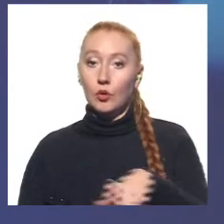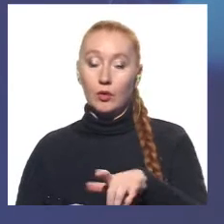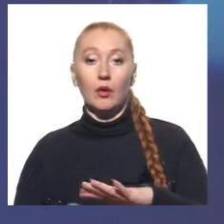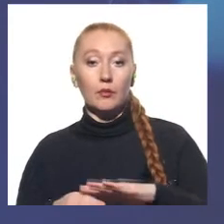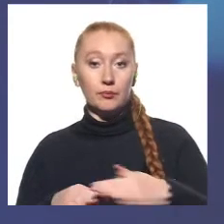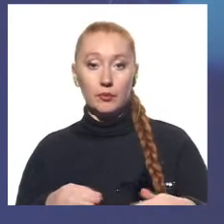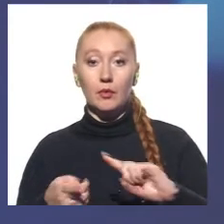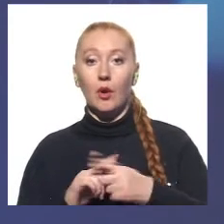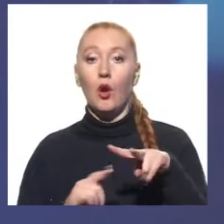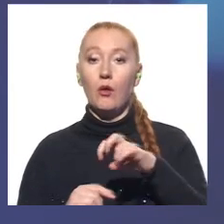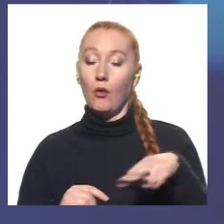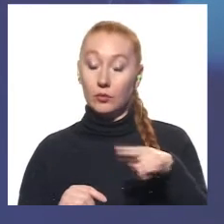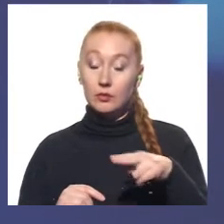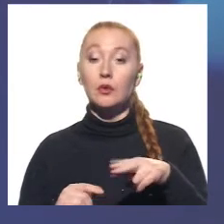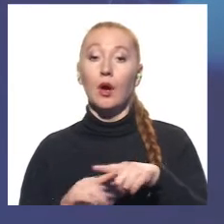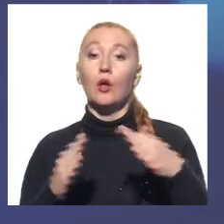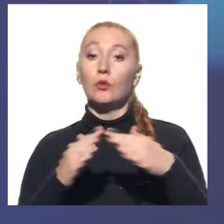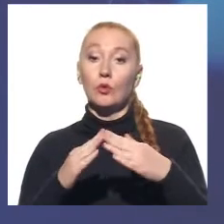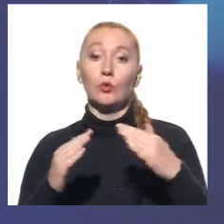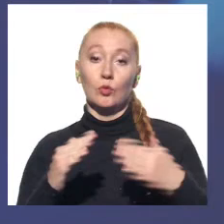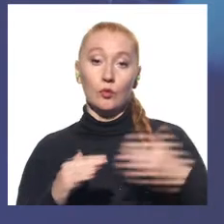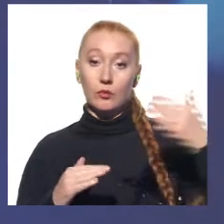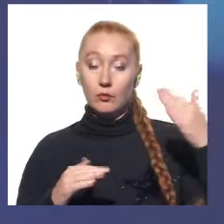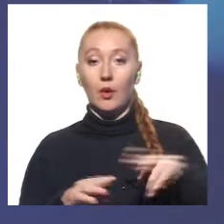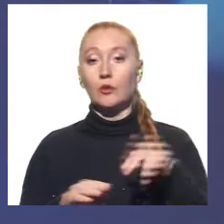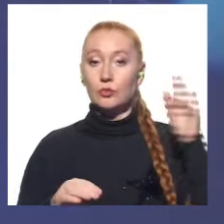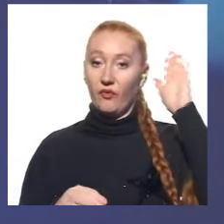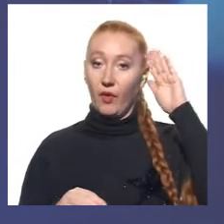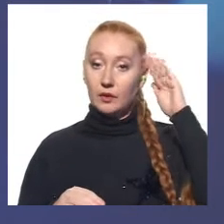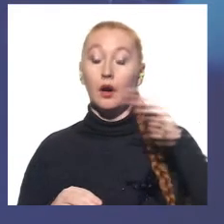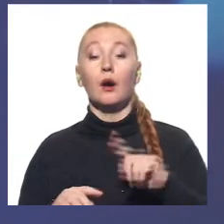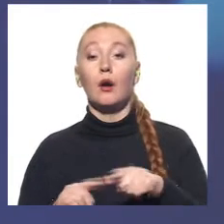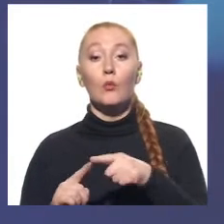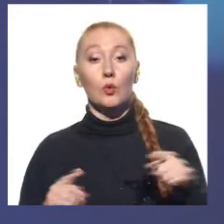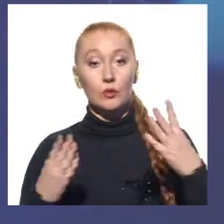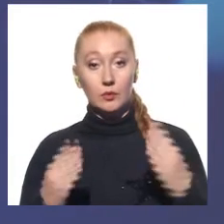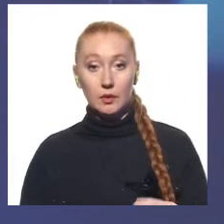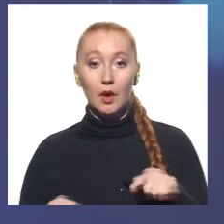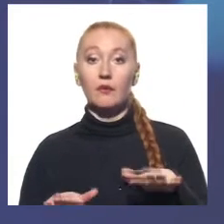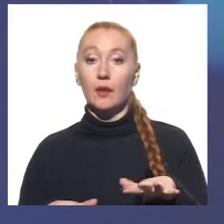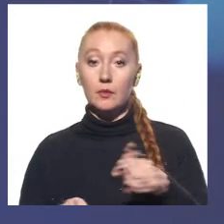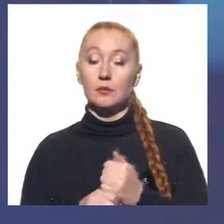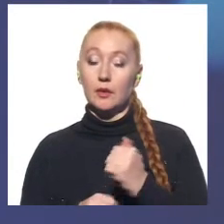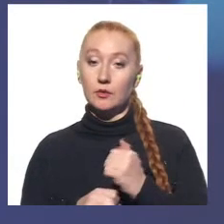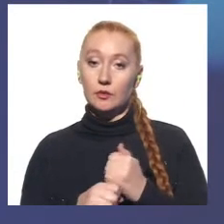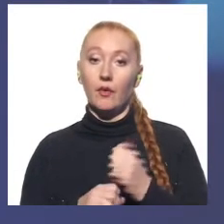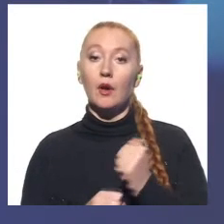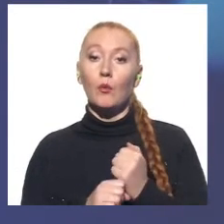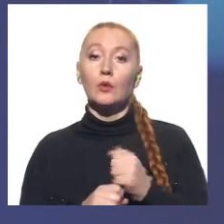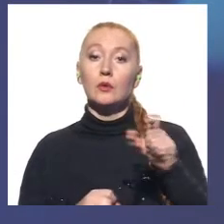покрилася кригою. Мешканцям прилеглих будинків відключили водопостачання. Протягом дня на місці працювали співробітники